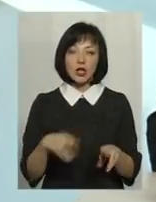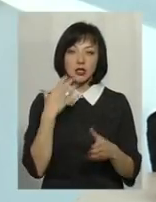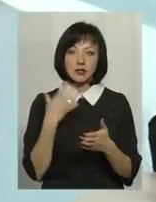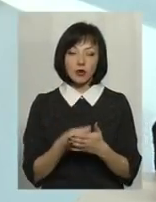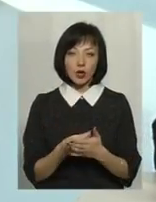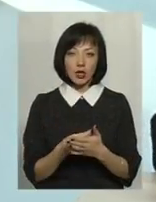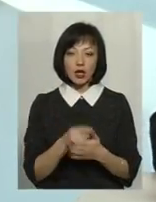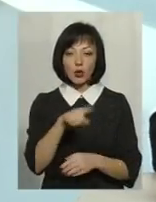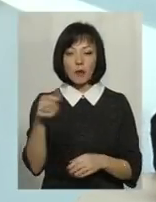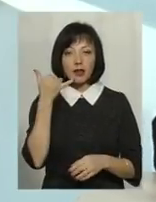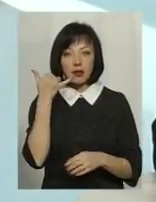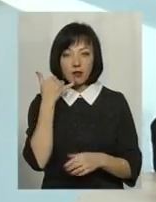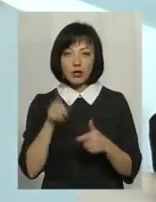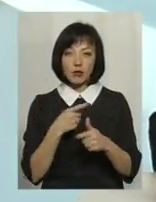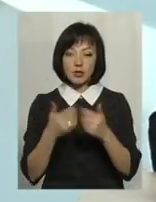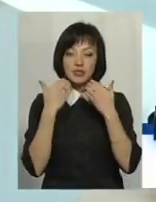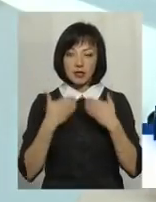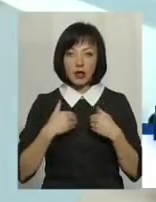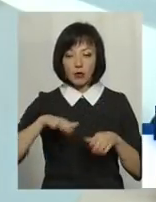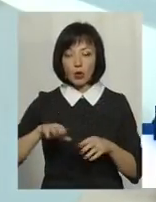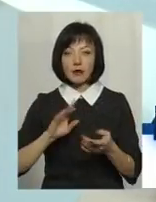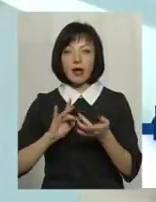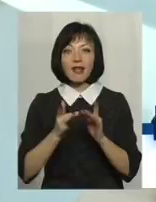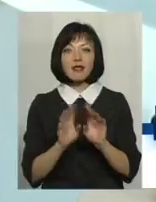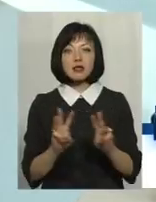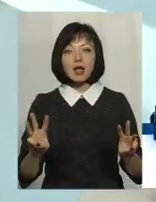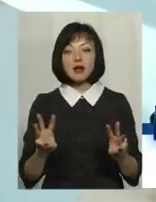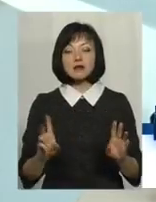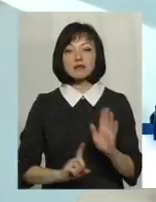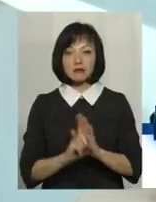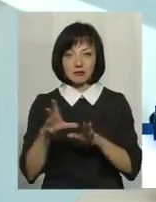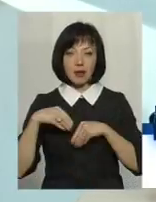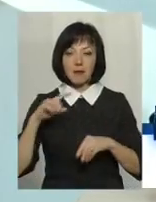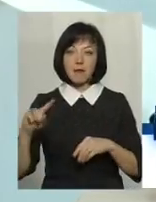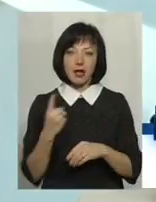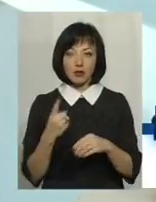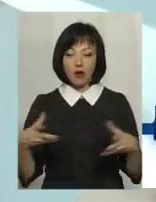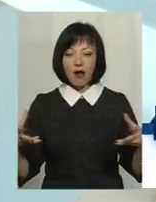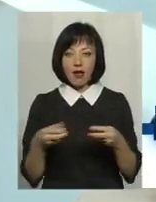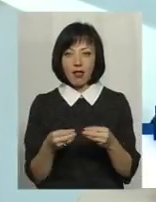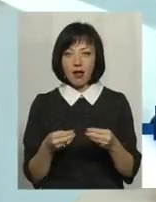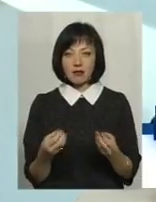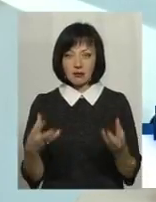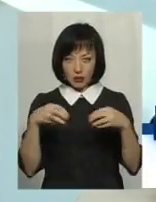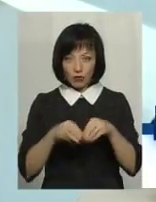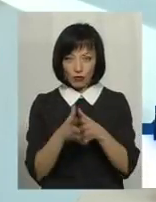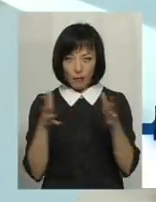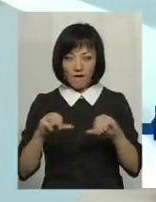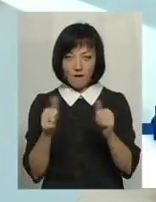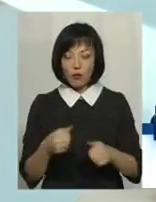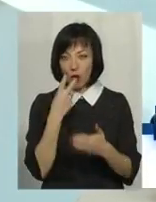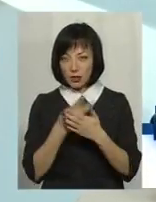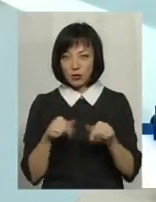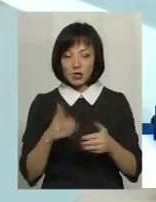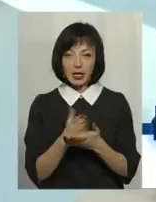номера телефонів, чи зверталися до нас потім на сайт, з ким ми могли б почати цю першу кластерну форму, з ким ми зможемо показати, що справді